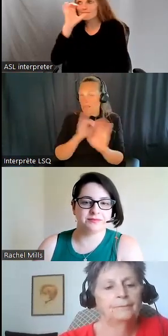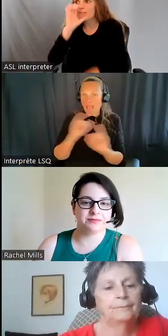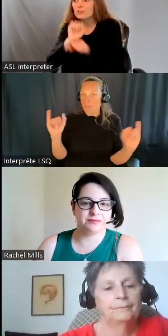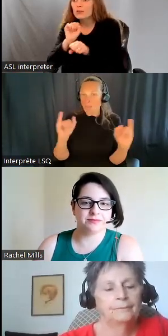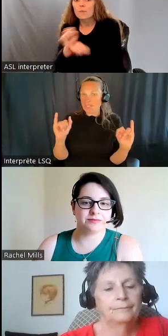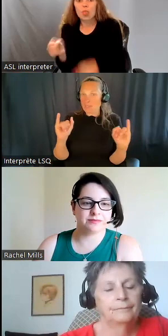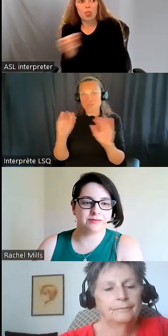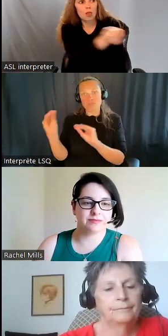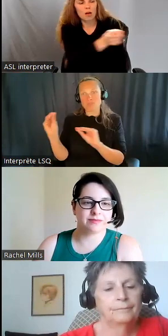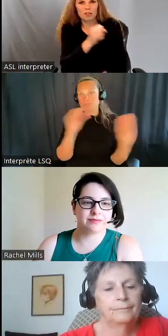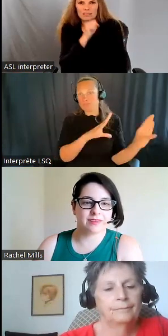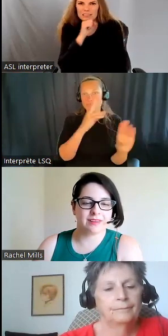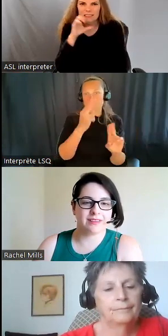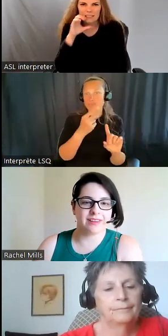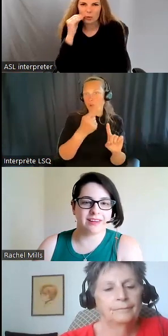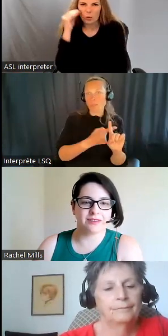endroit où on le met.